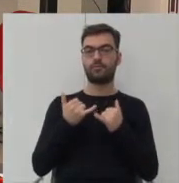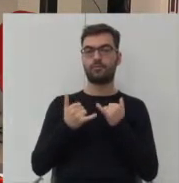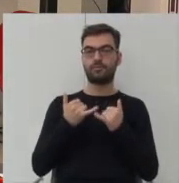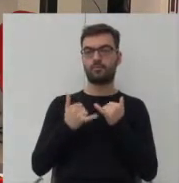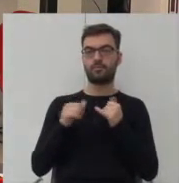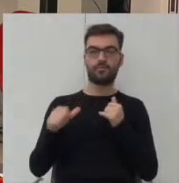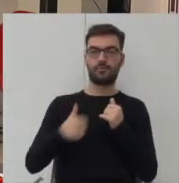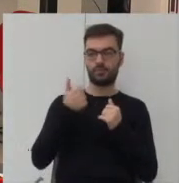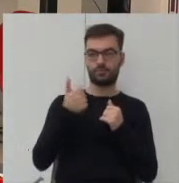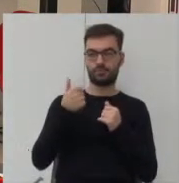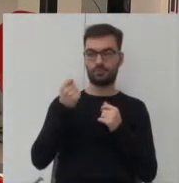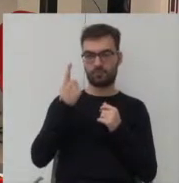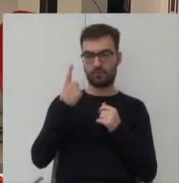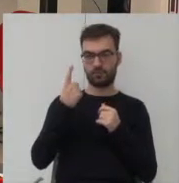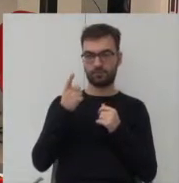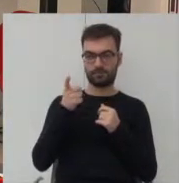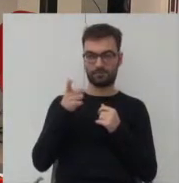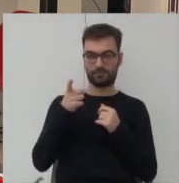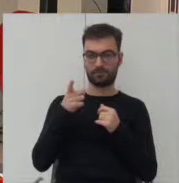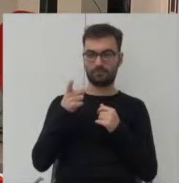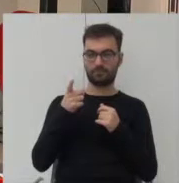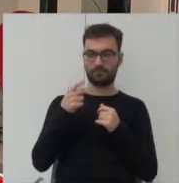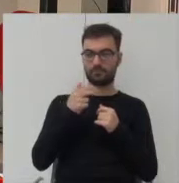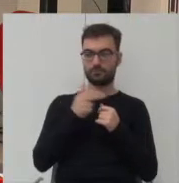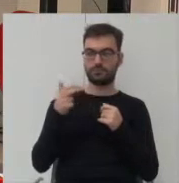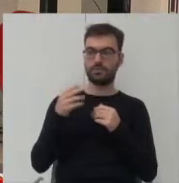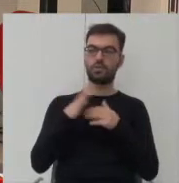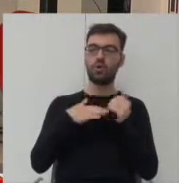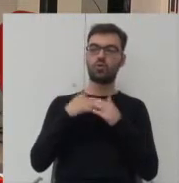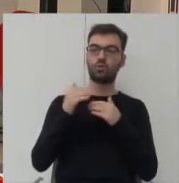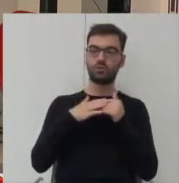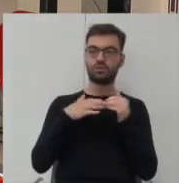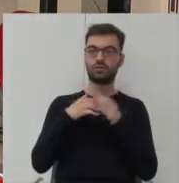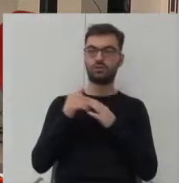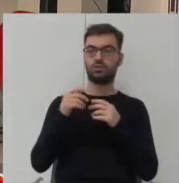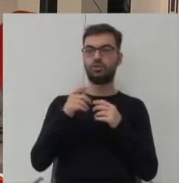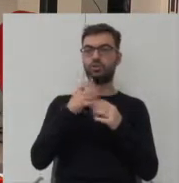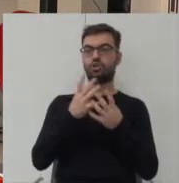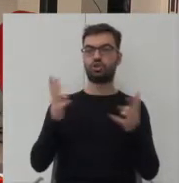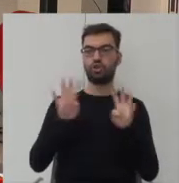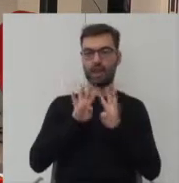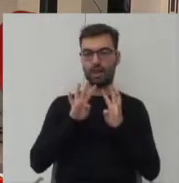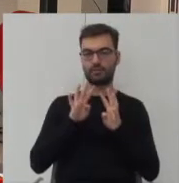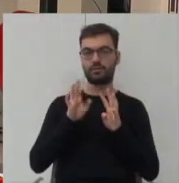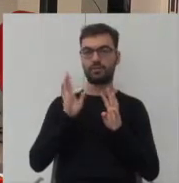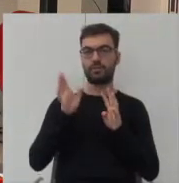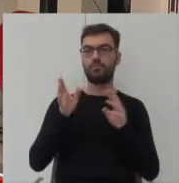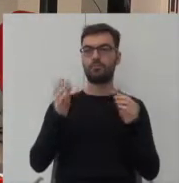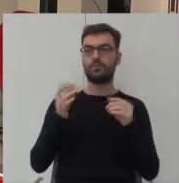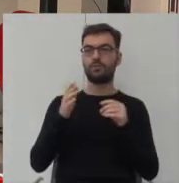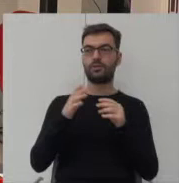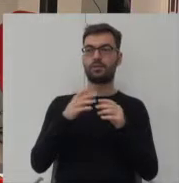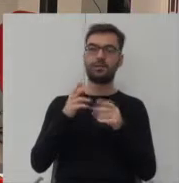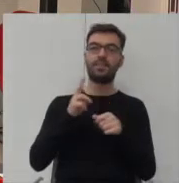pierwszy pomysł mówiąc o konstrukcji szkieletu który tworzony jest w pewien sposób na